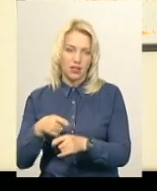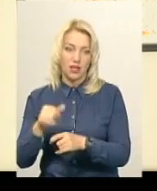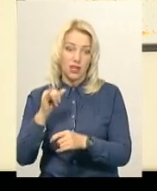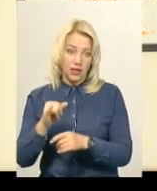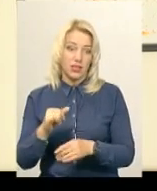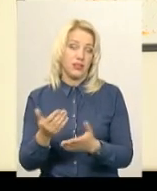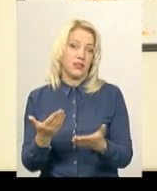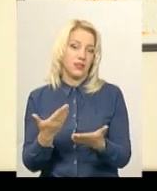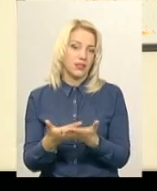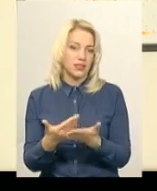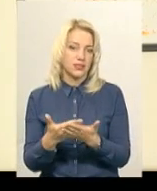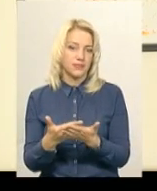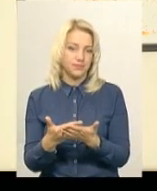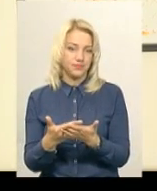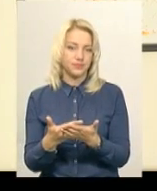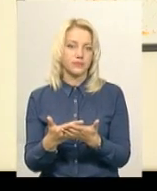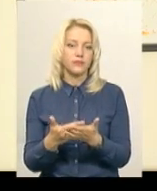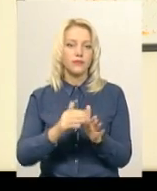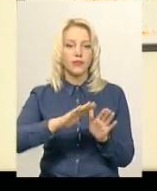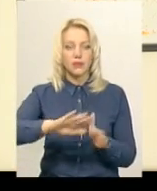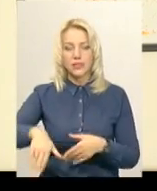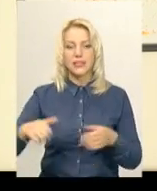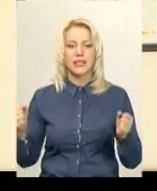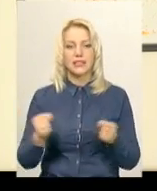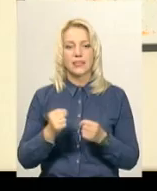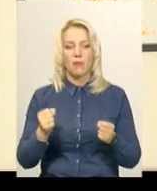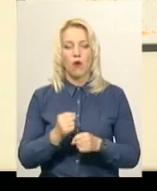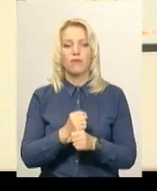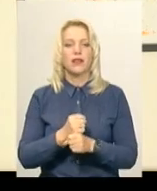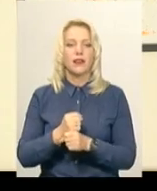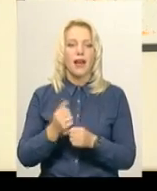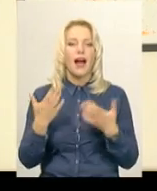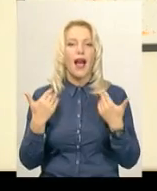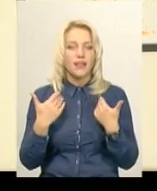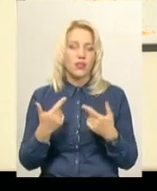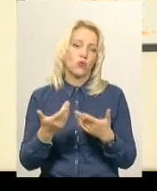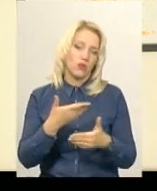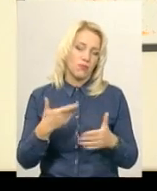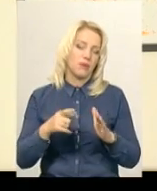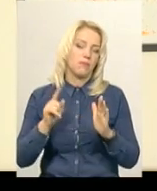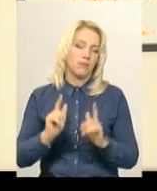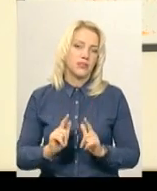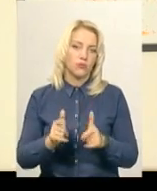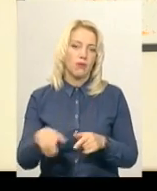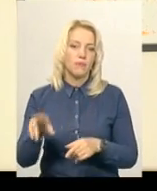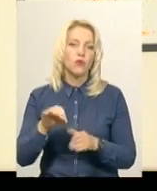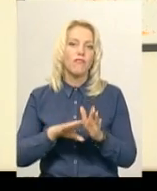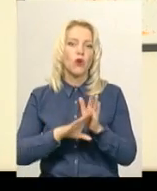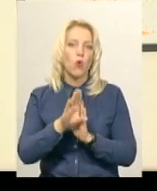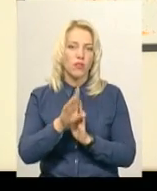І десь після зимових канікул ми приступаємо до виконання випускної роботи.